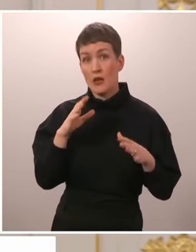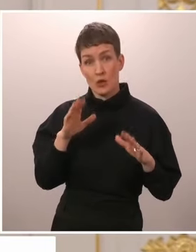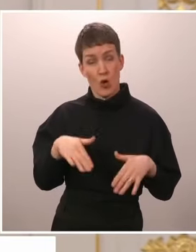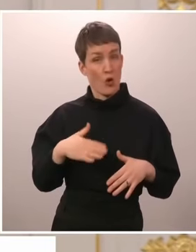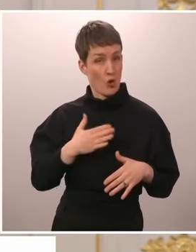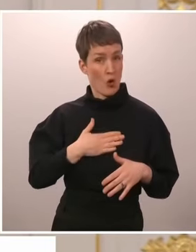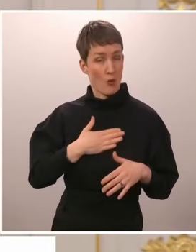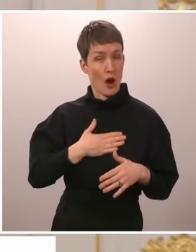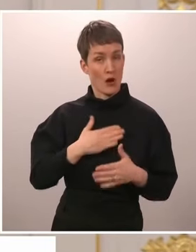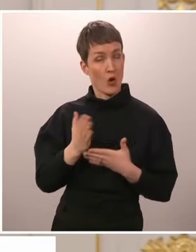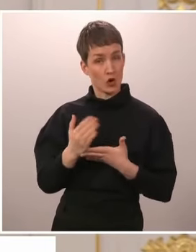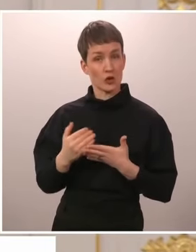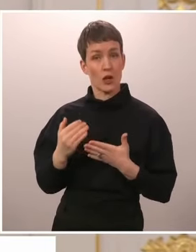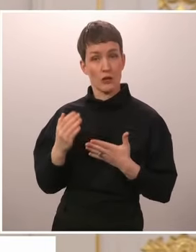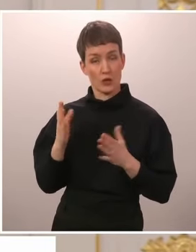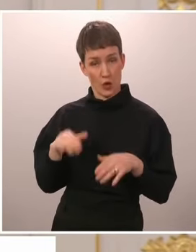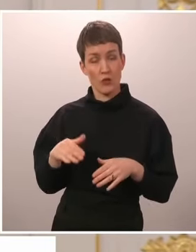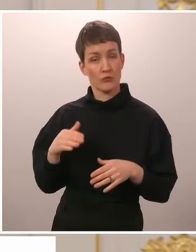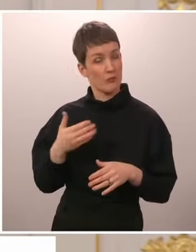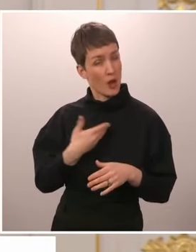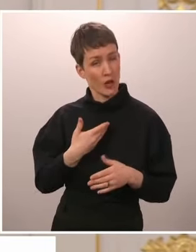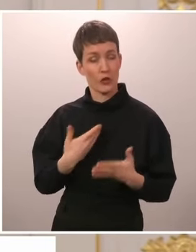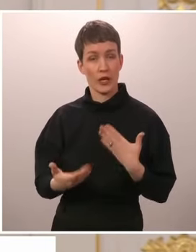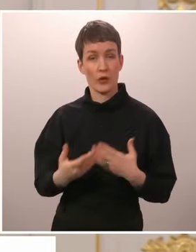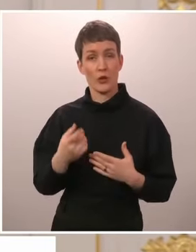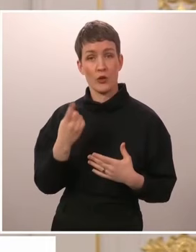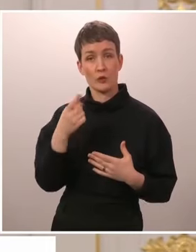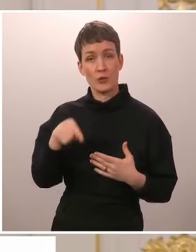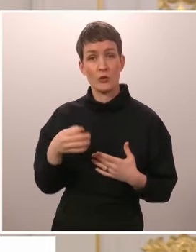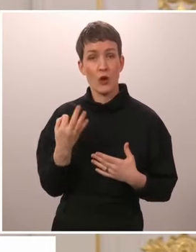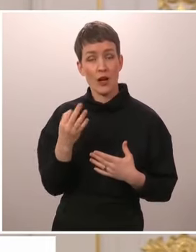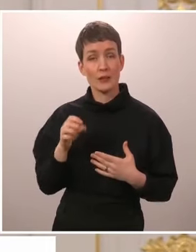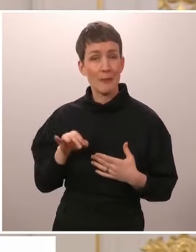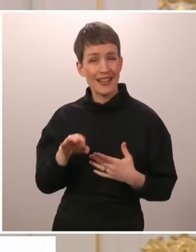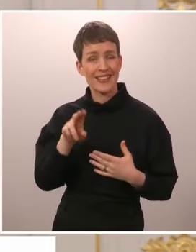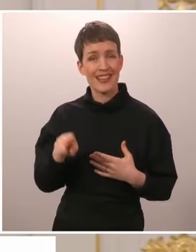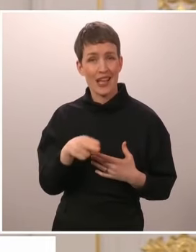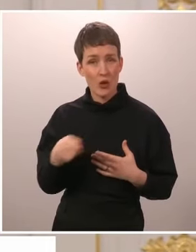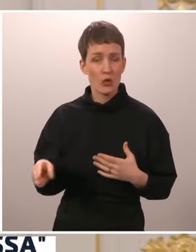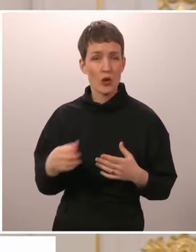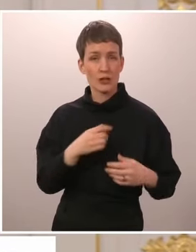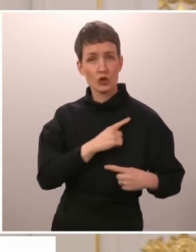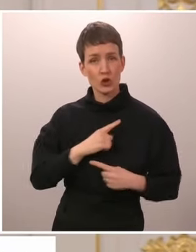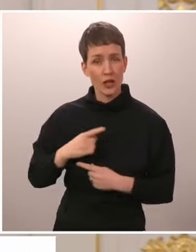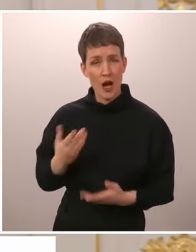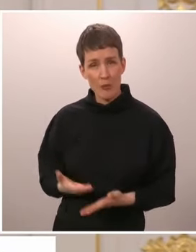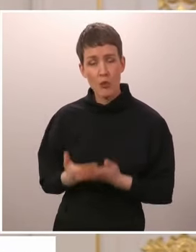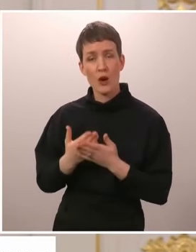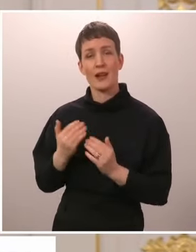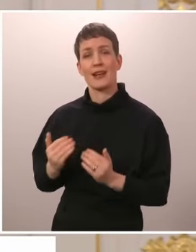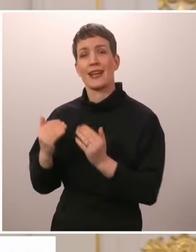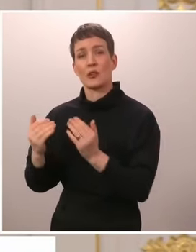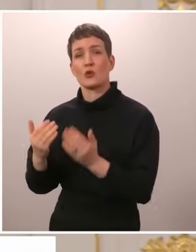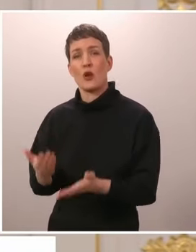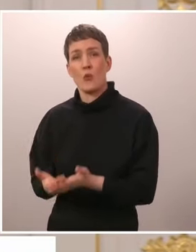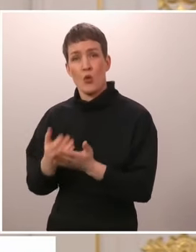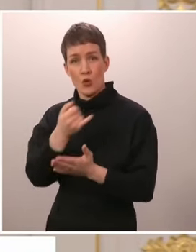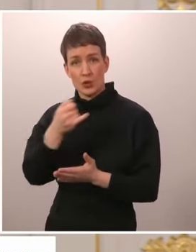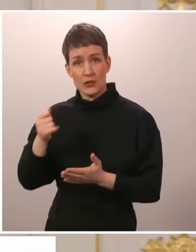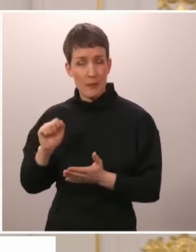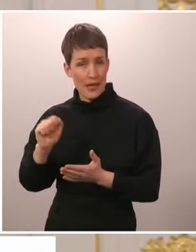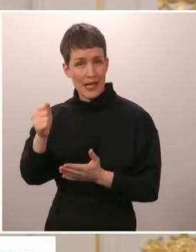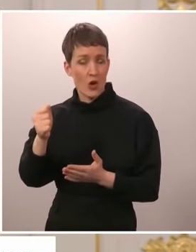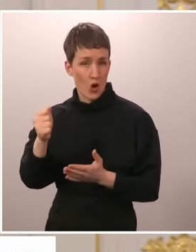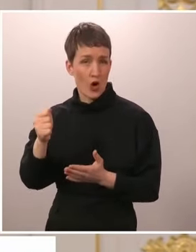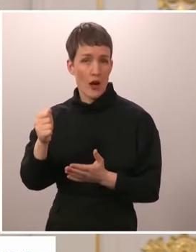omaa tonttiaan. Sotilaan apu 1,8 miljardia. Kehitysapu 600 miljoonaa. Me tulemme